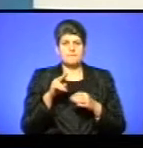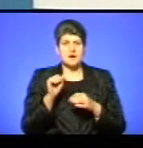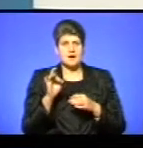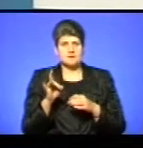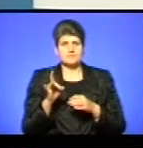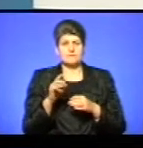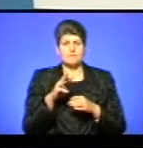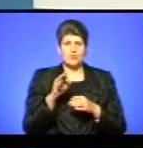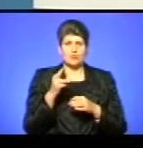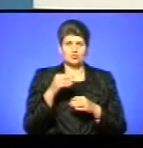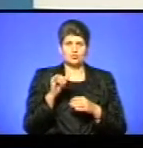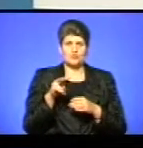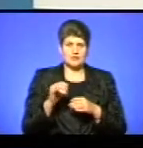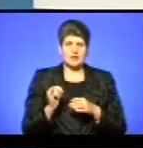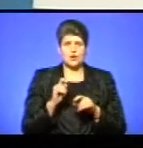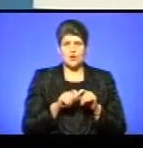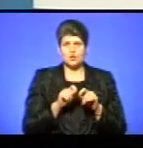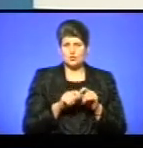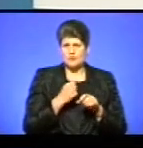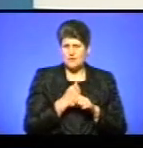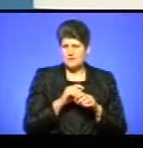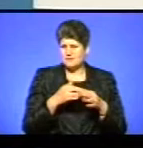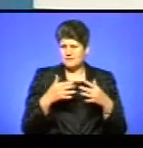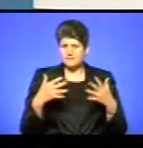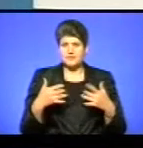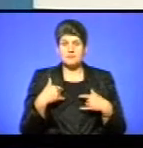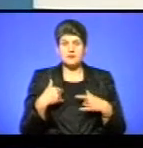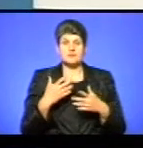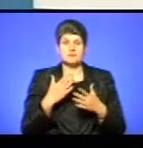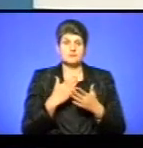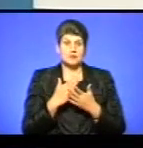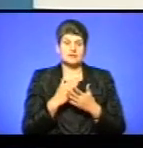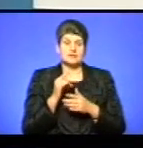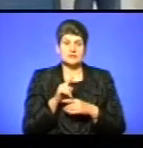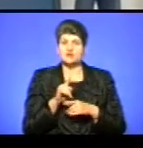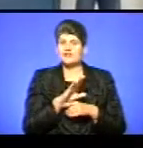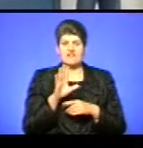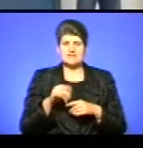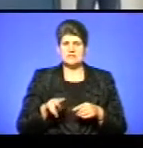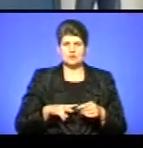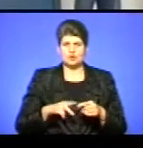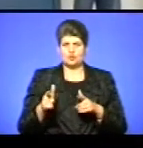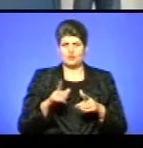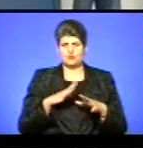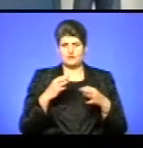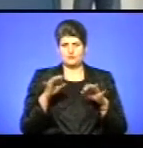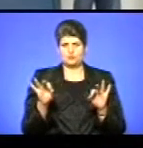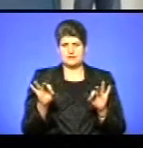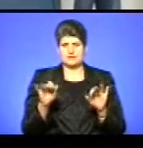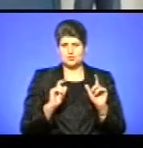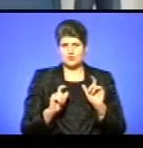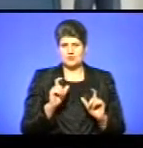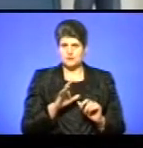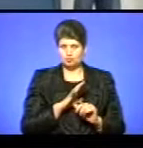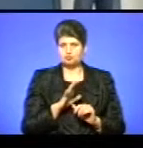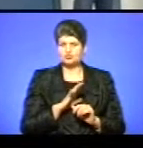занять, модулів, контрольних і так далі. І ми стикнулися з тим, що не всі ректори готові були відразу відпускати студентів. Були